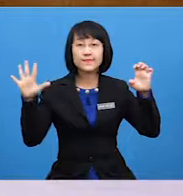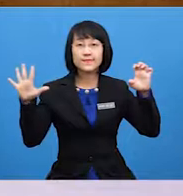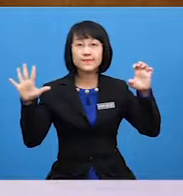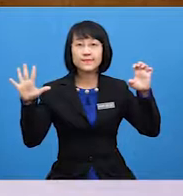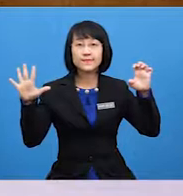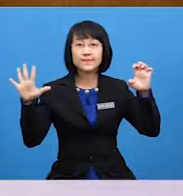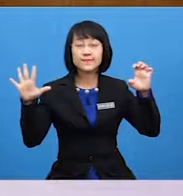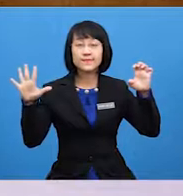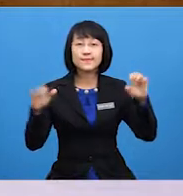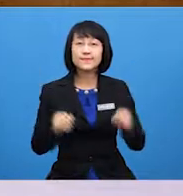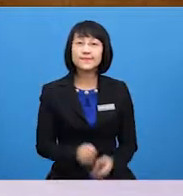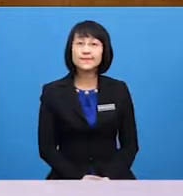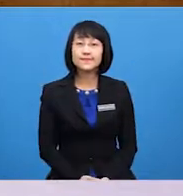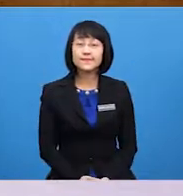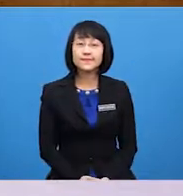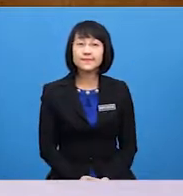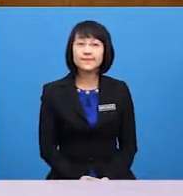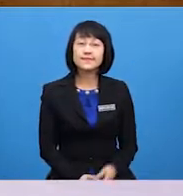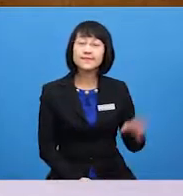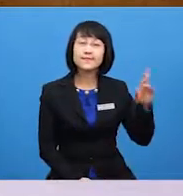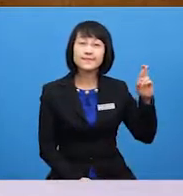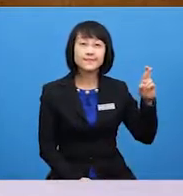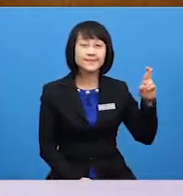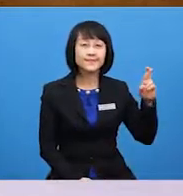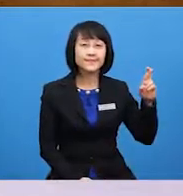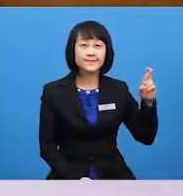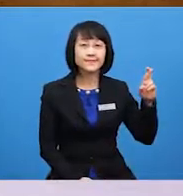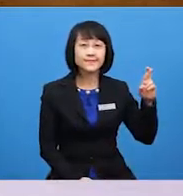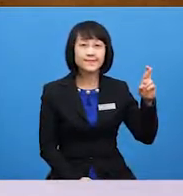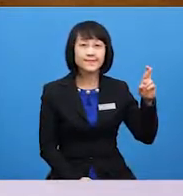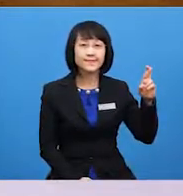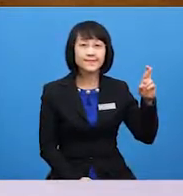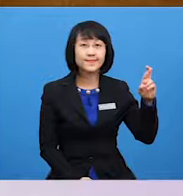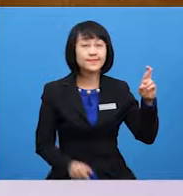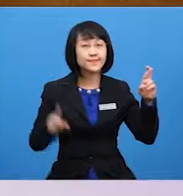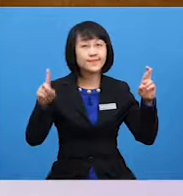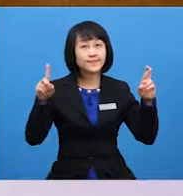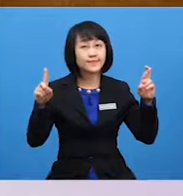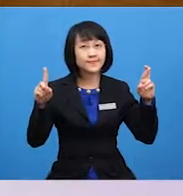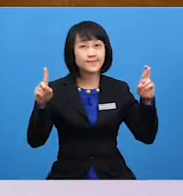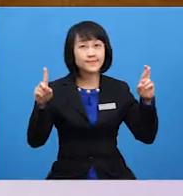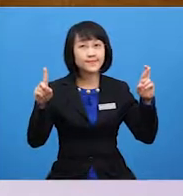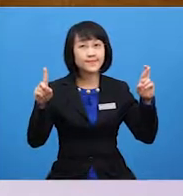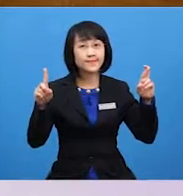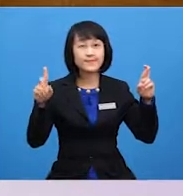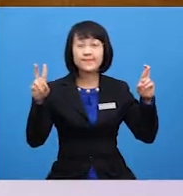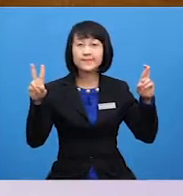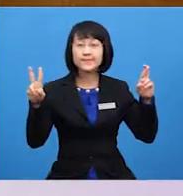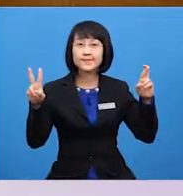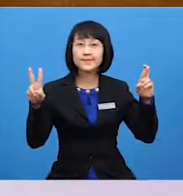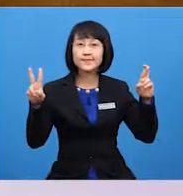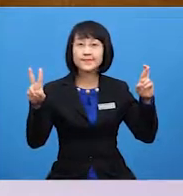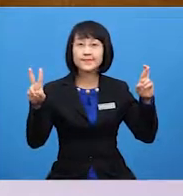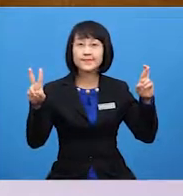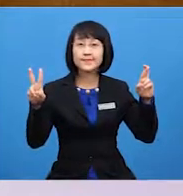Letter R Is One Two